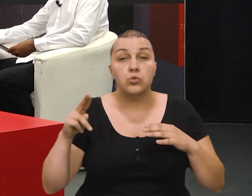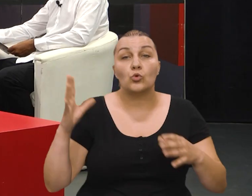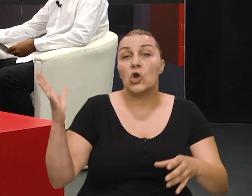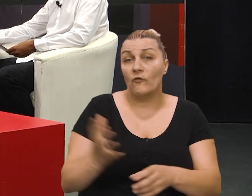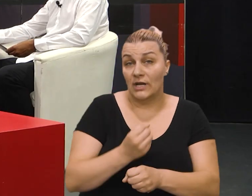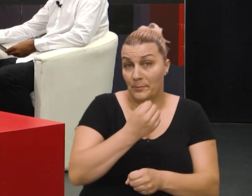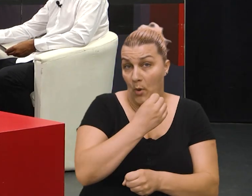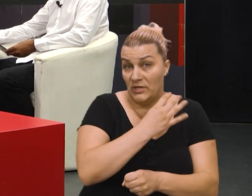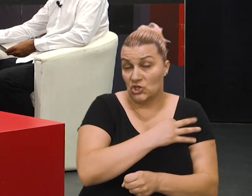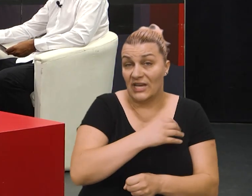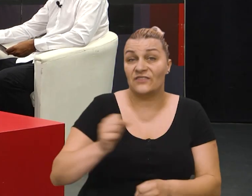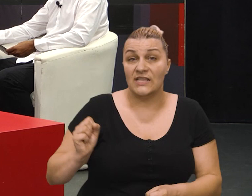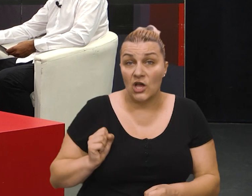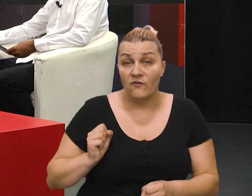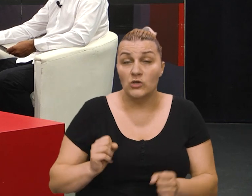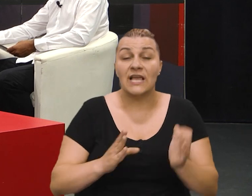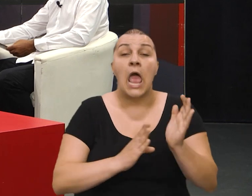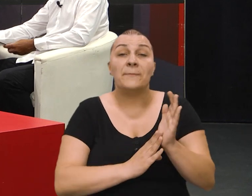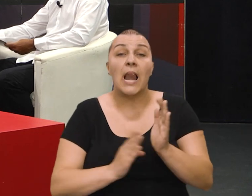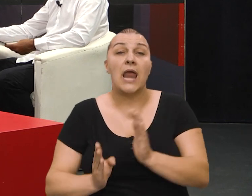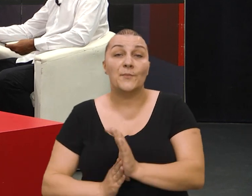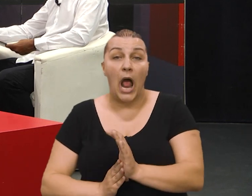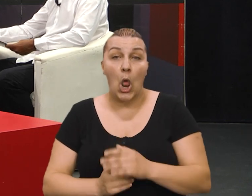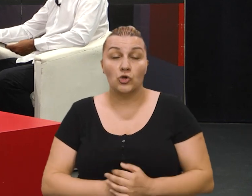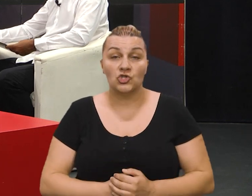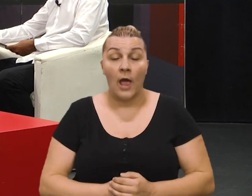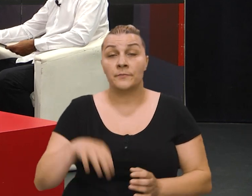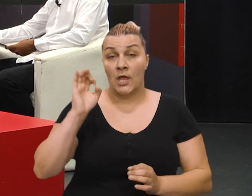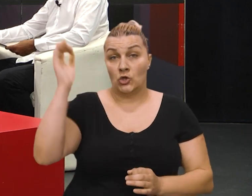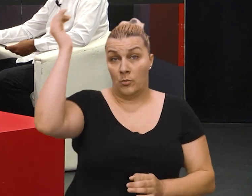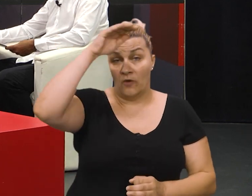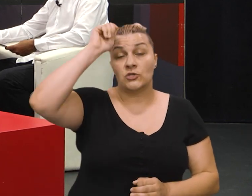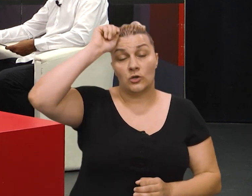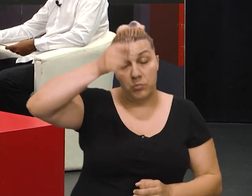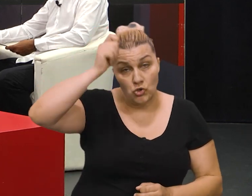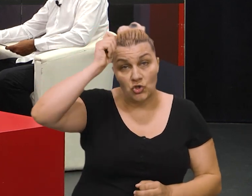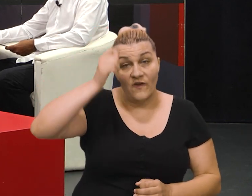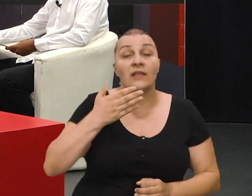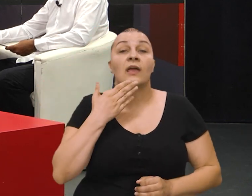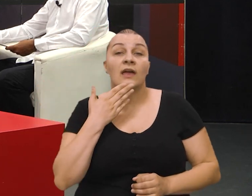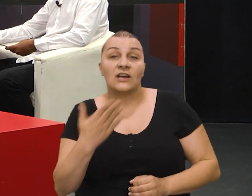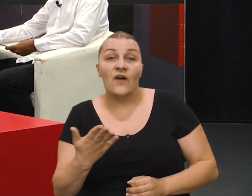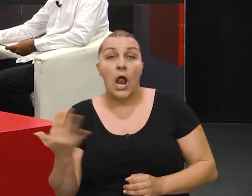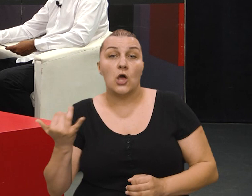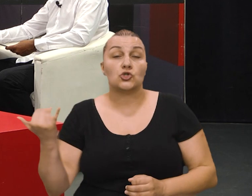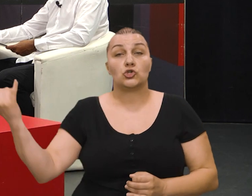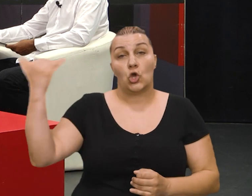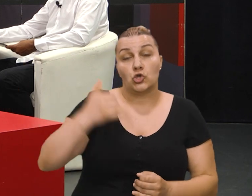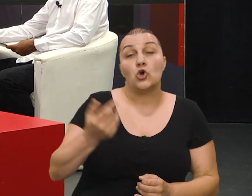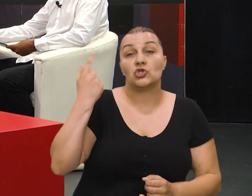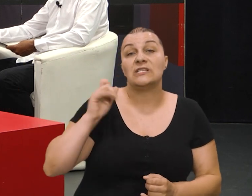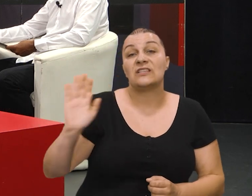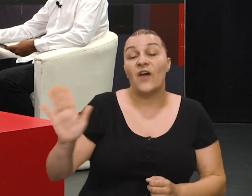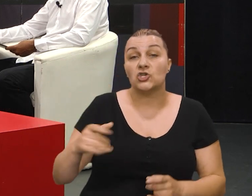umiroljeni pukovnik pobjedničke Hrvatske vojske, Milan Maloča. Milan, dobrovečer, poštovanje, hvala vam što ste